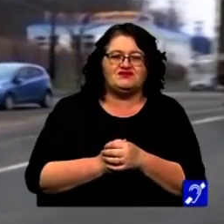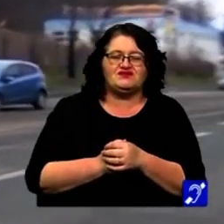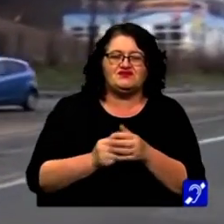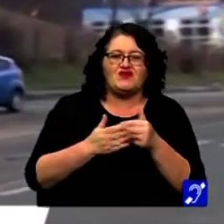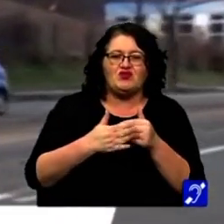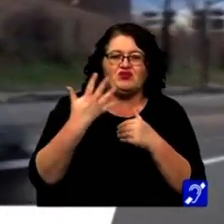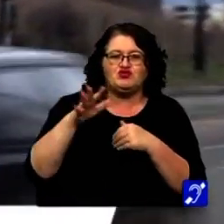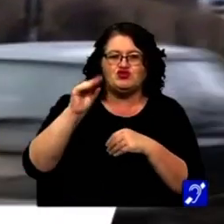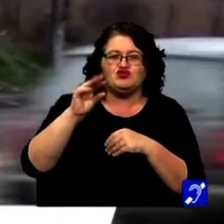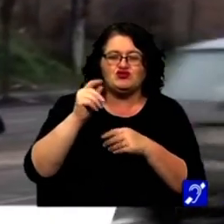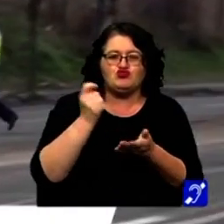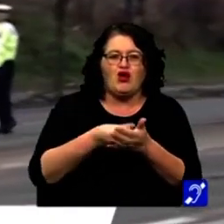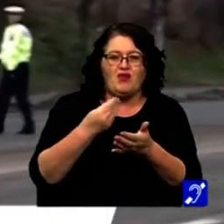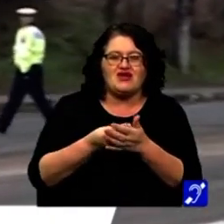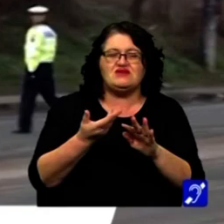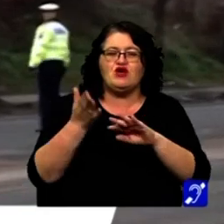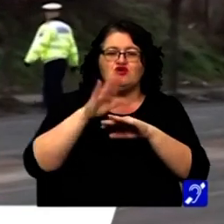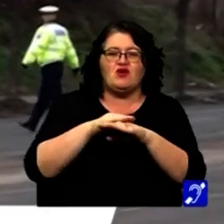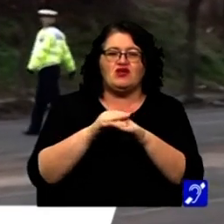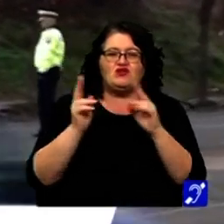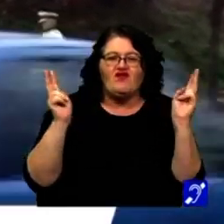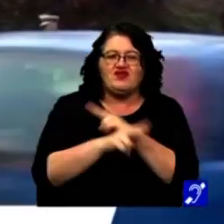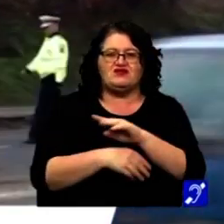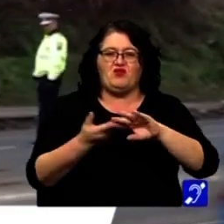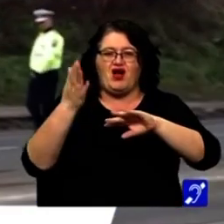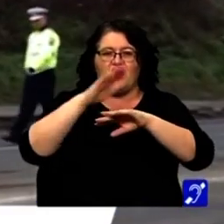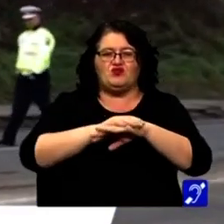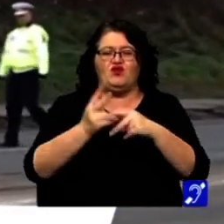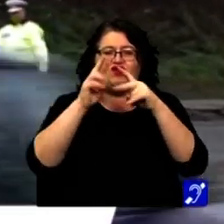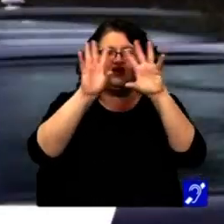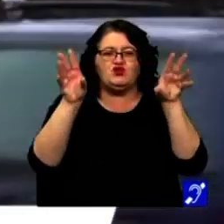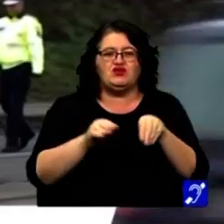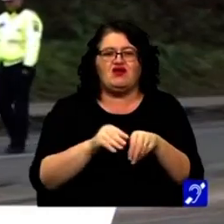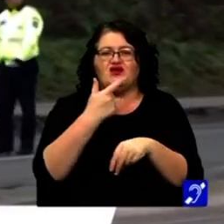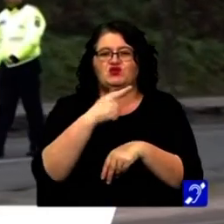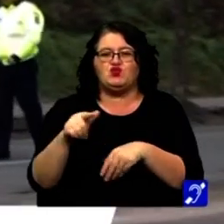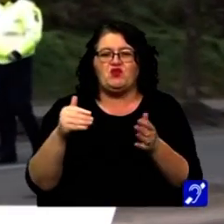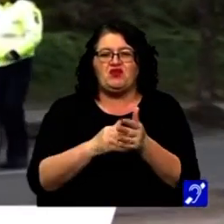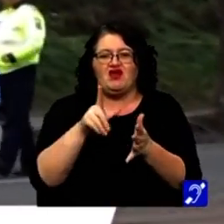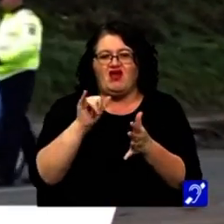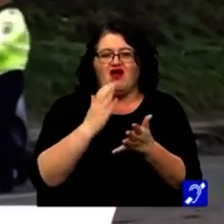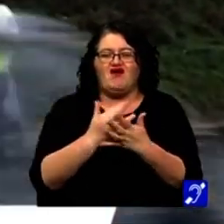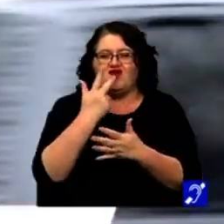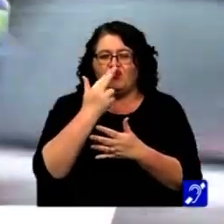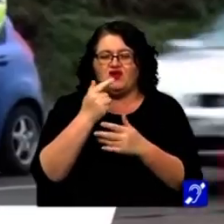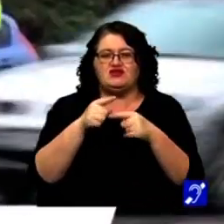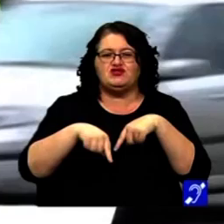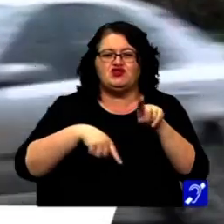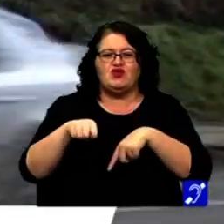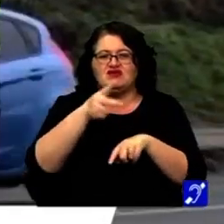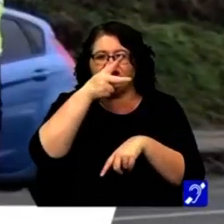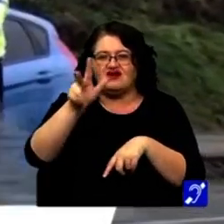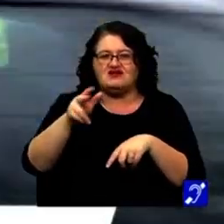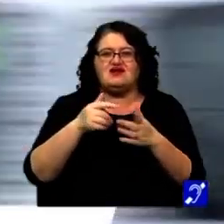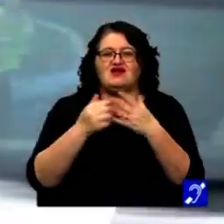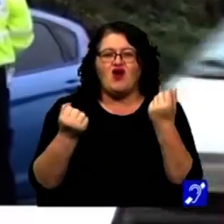Aproape 550 de amenzi, majoritatea pentru depășirea vitezei legale, în valoare totală de peste 200.000 de lei, au dat polițiști și rutieri în numai trei zile,